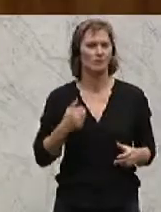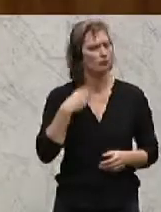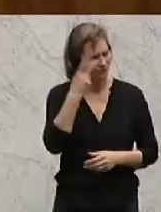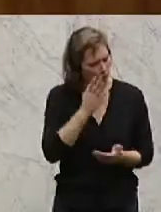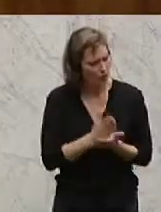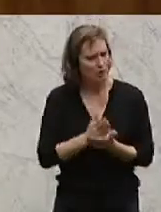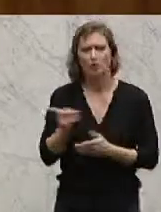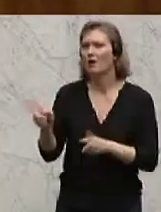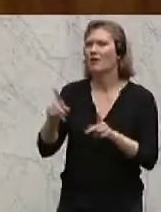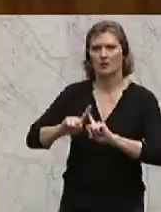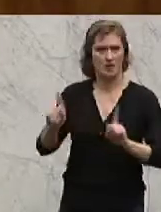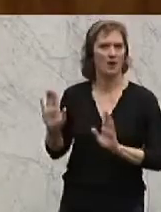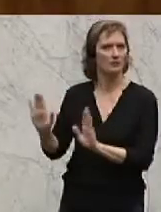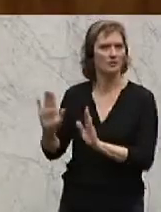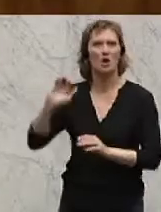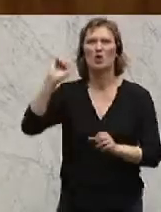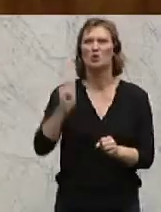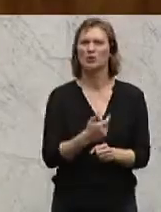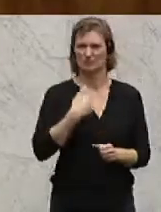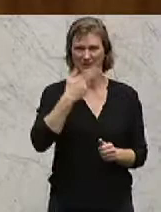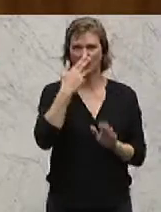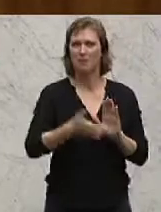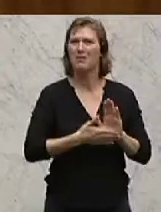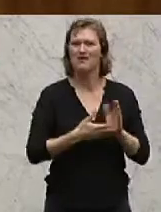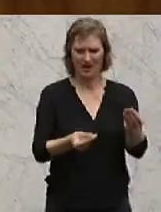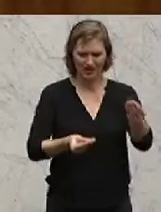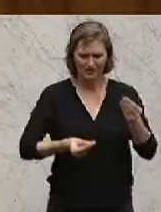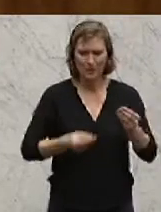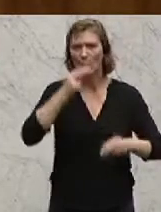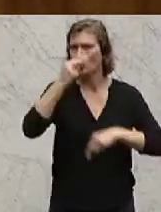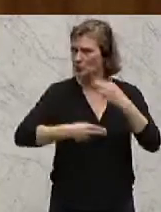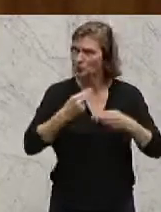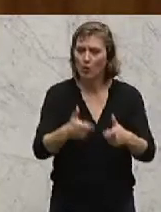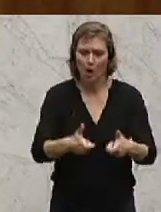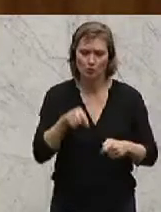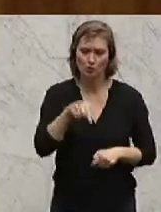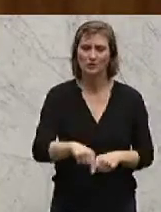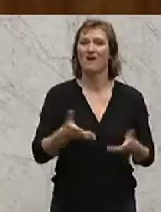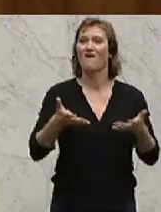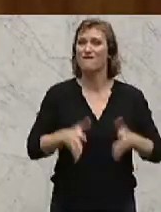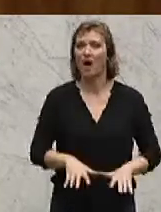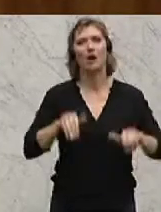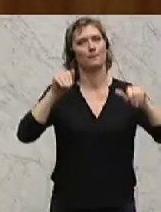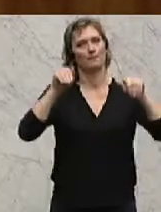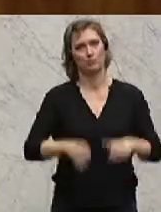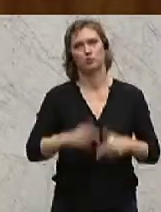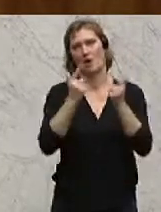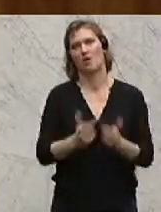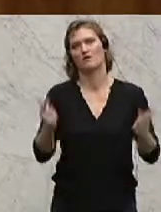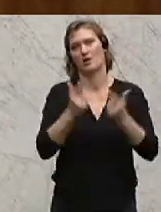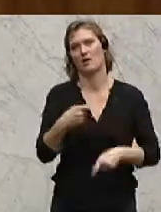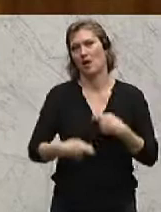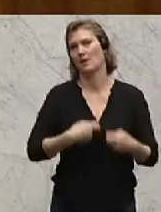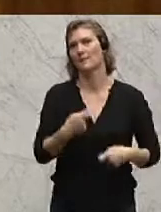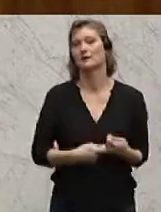das verstehe ich. Aber es beweist mir, wie wichtig ein Untersuchungsausschuss in dieser Causa sein wird. Und